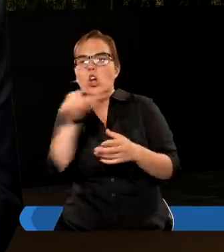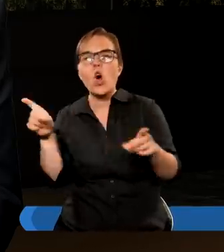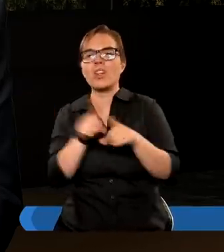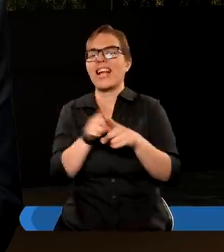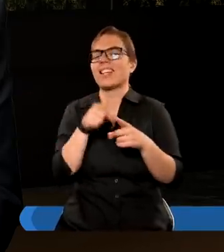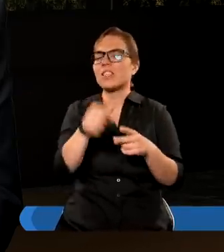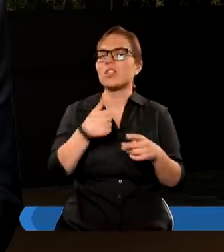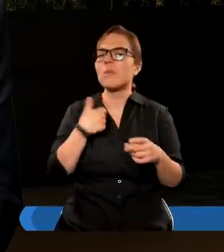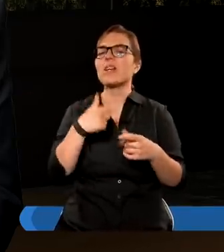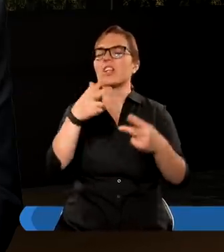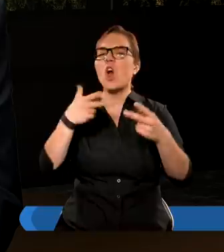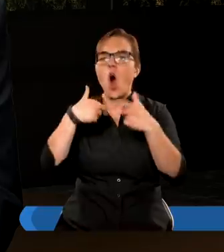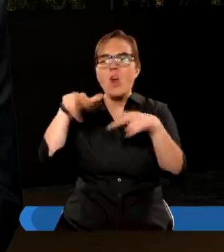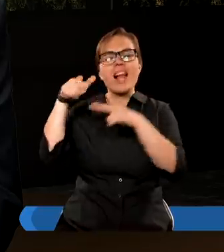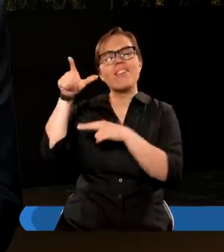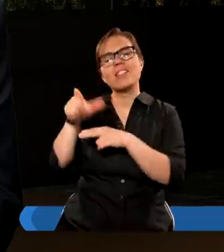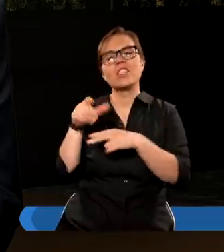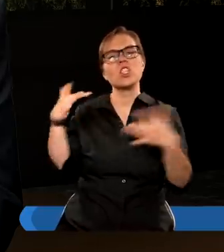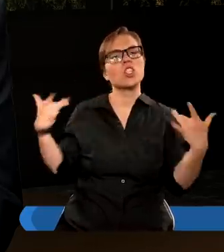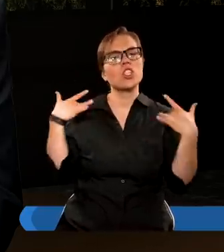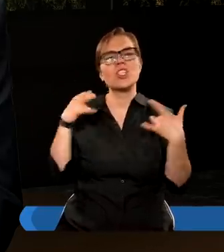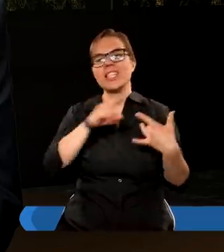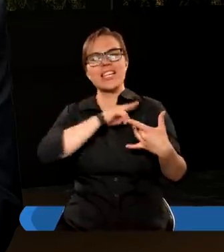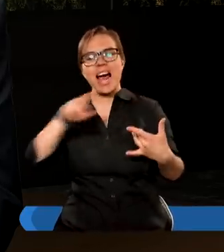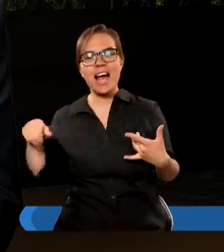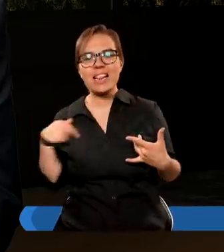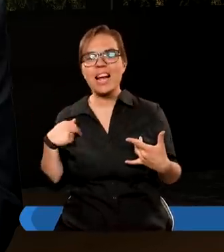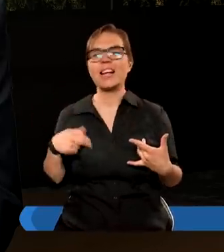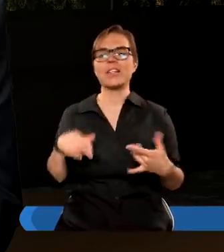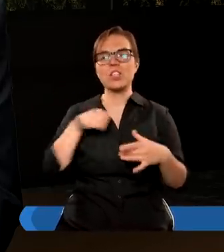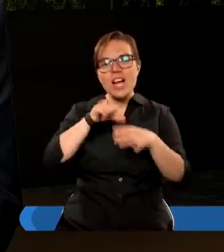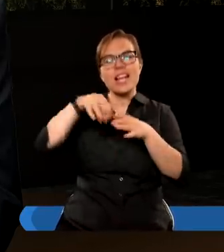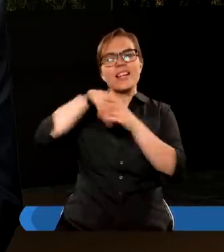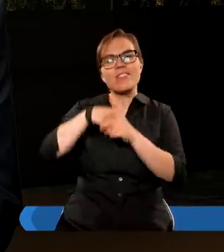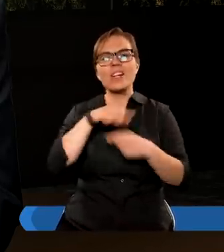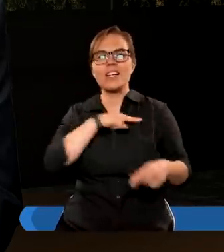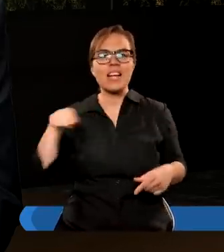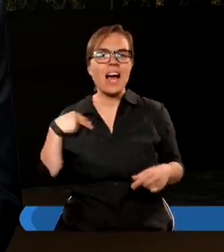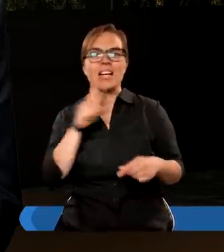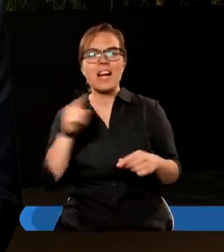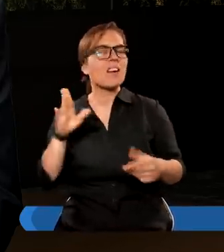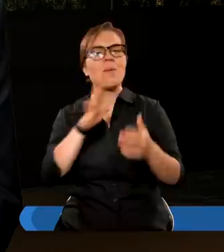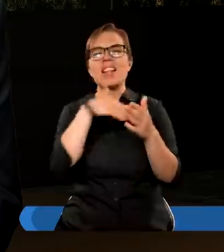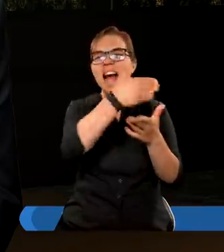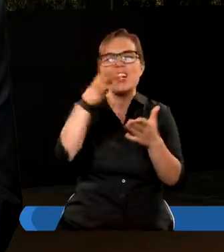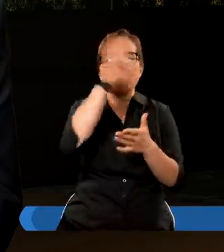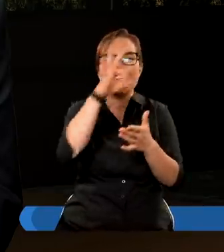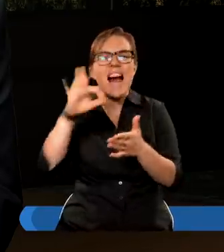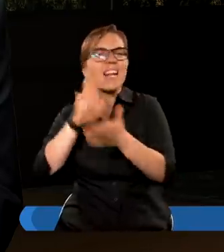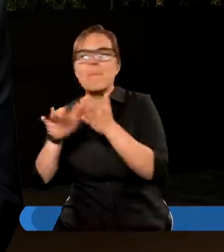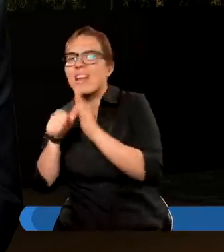gdzie Ty, Panie Boże, oddajesz życie za nas i dajesz nam szansę, każdemu bez wyjątku.